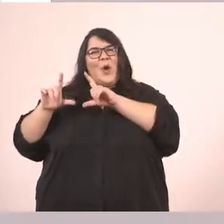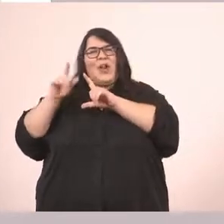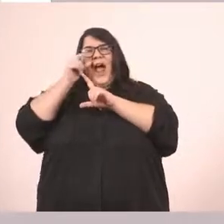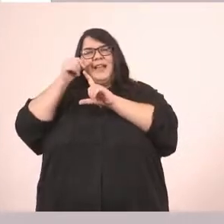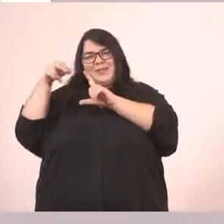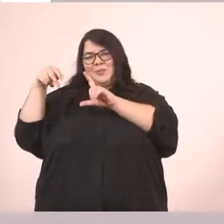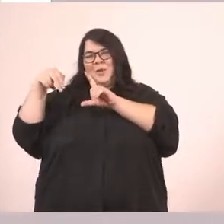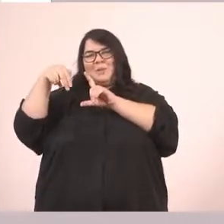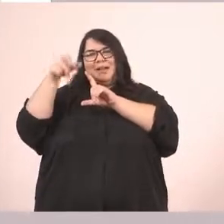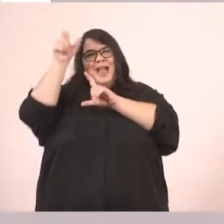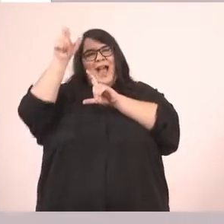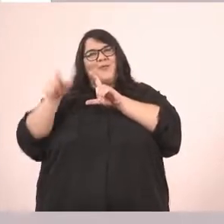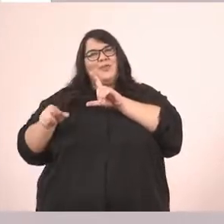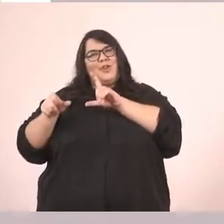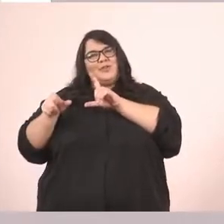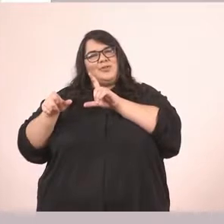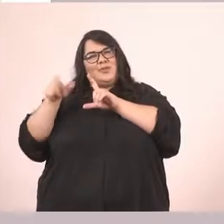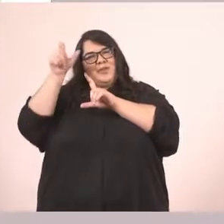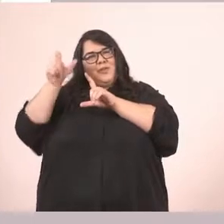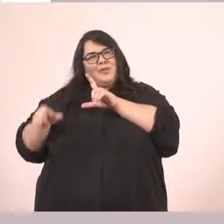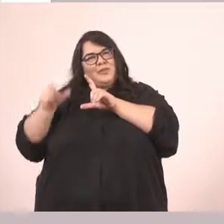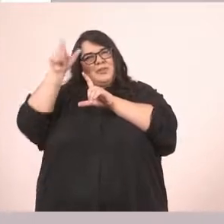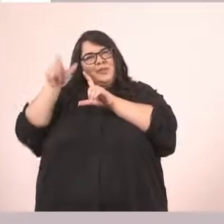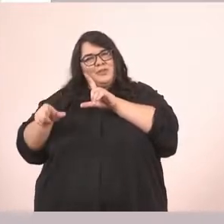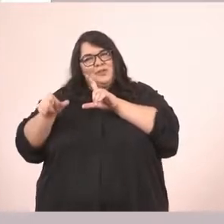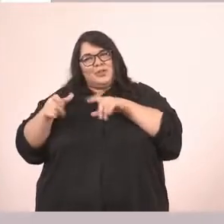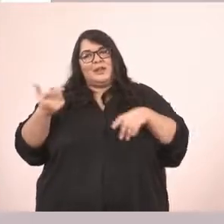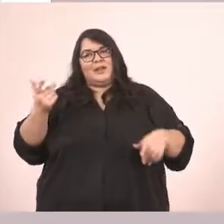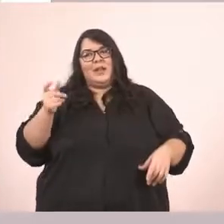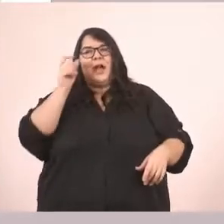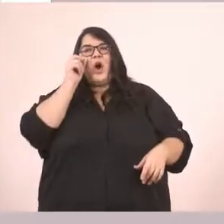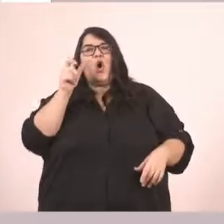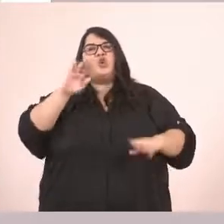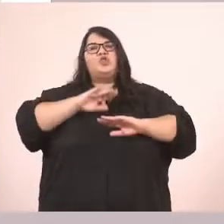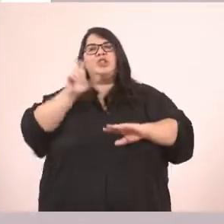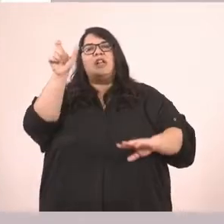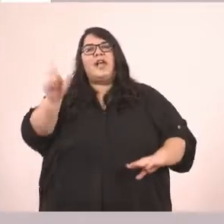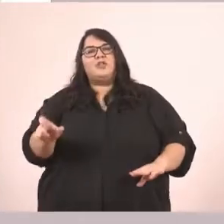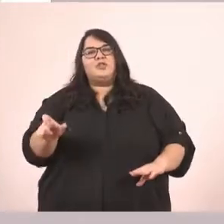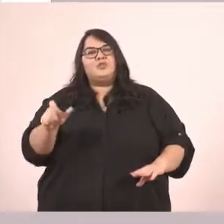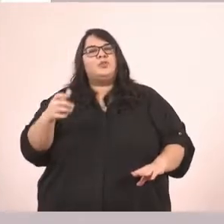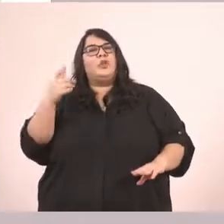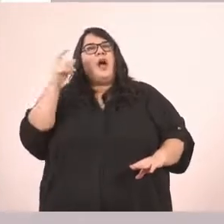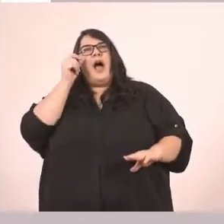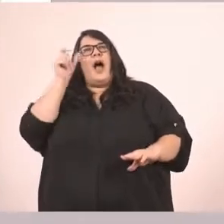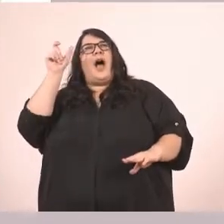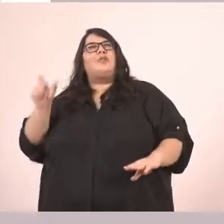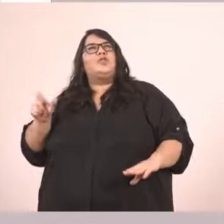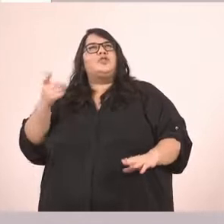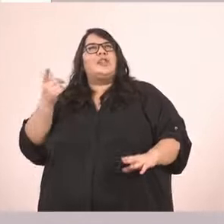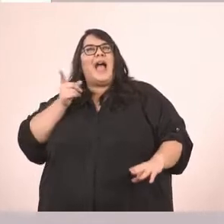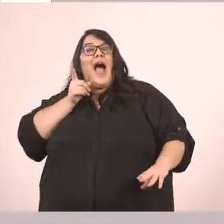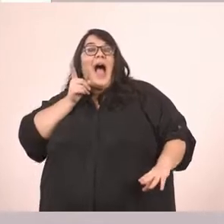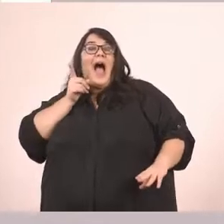οποίος κουβαλούσε μία τσάντα και προχωρούσε. Στον κύριο αυτό βάλαμε... Τι πρόσωπο. Βάλαμε το